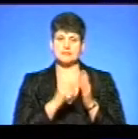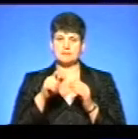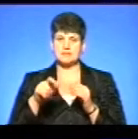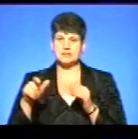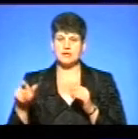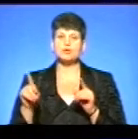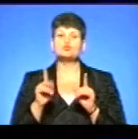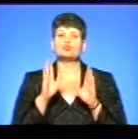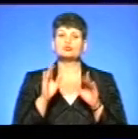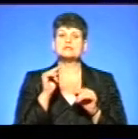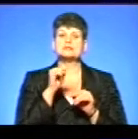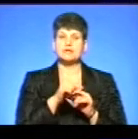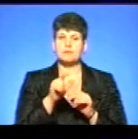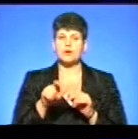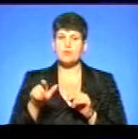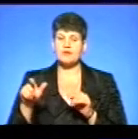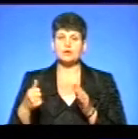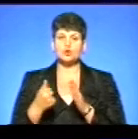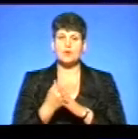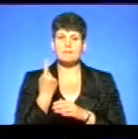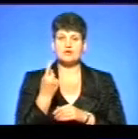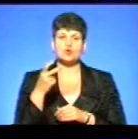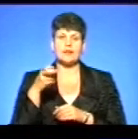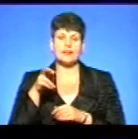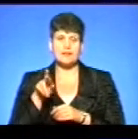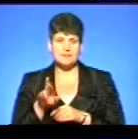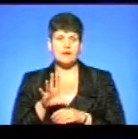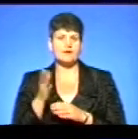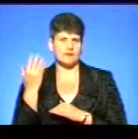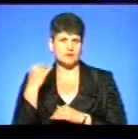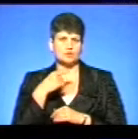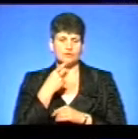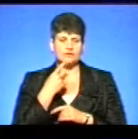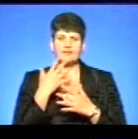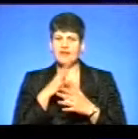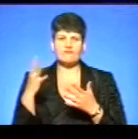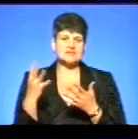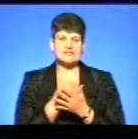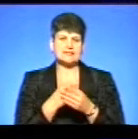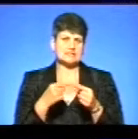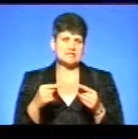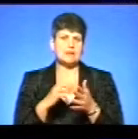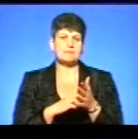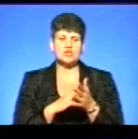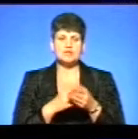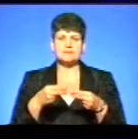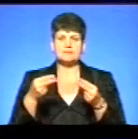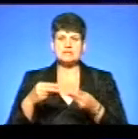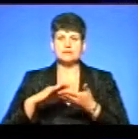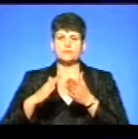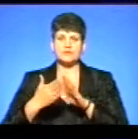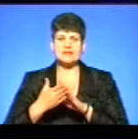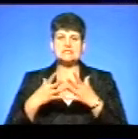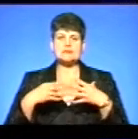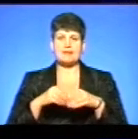те, що буде з тими громадянами, які до 1 липня, як раніше було оголошено, не встигли з певних причин укласти декларації з сімейними